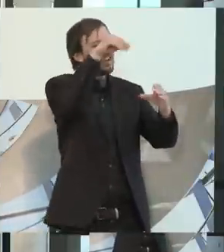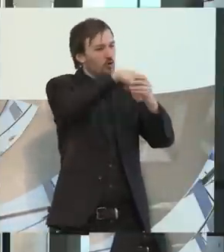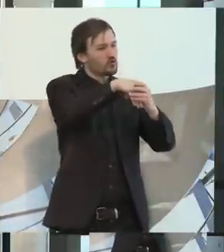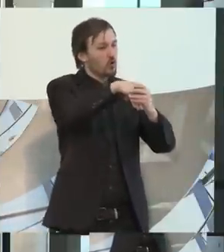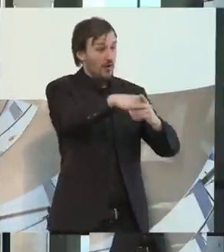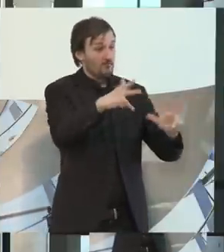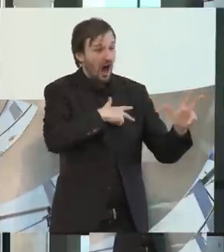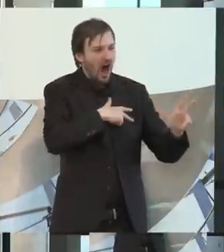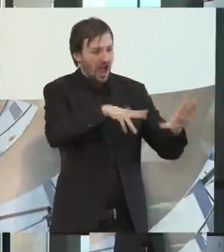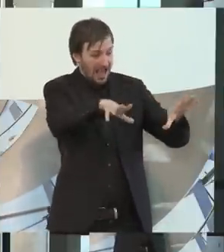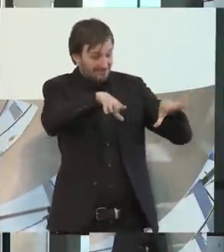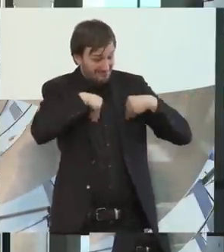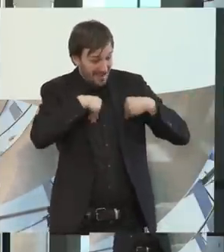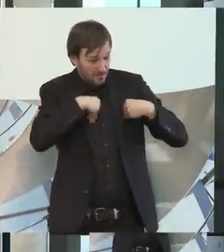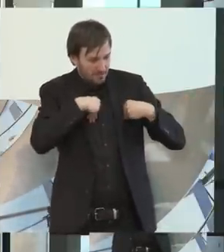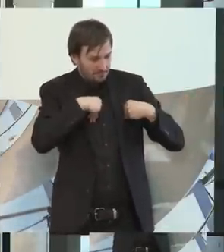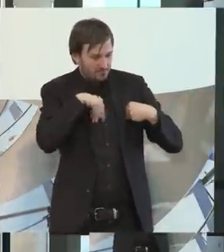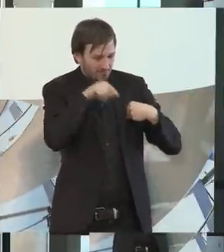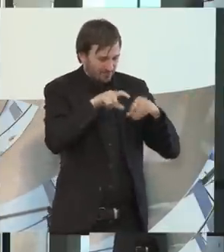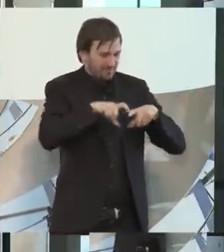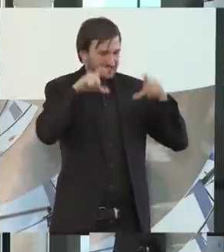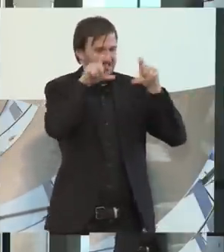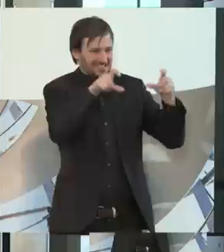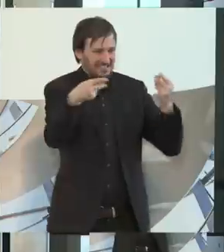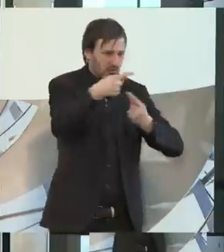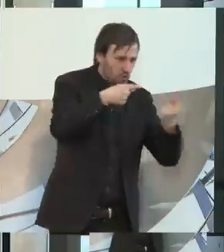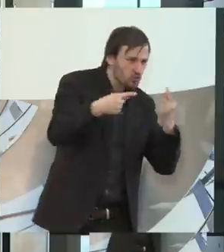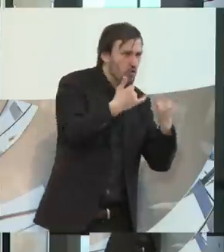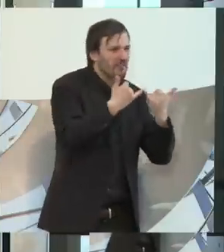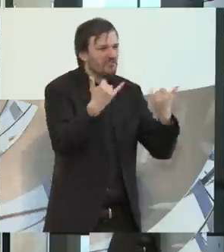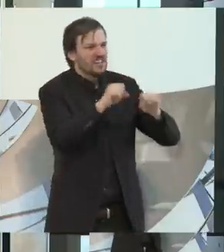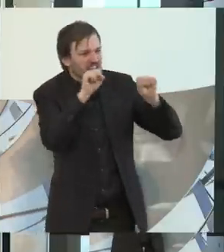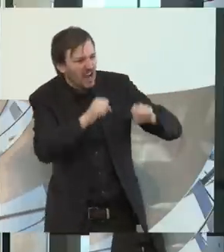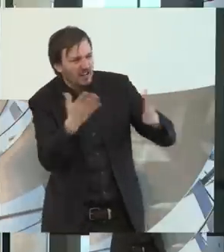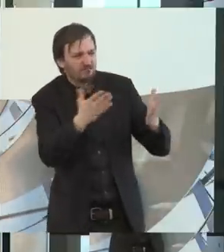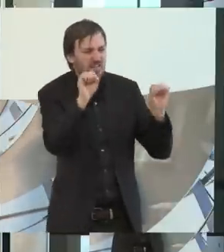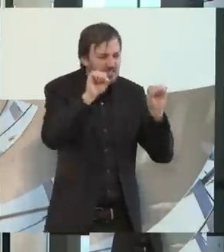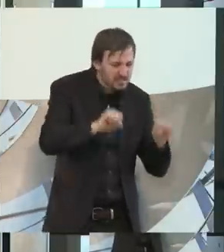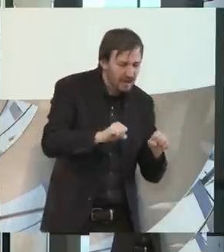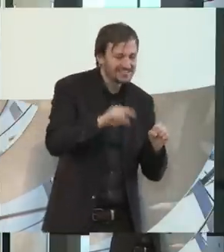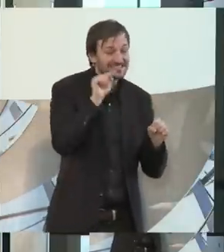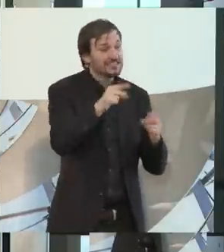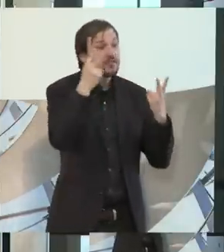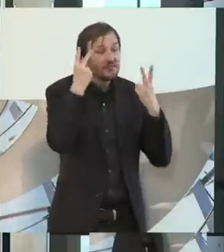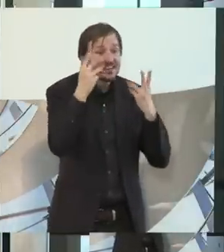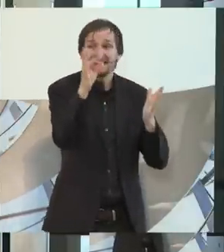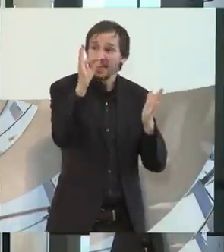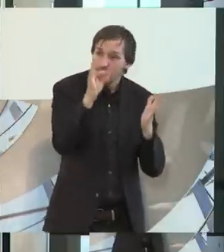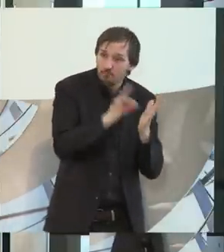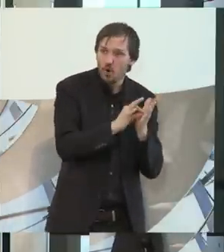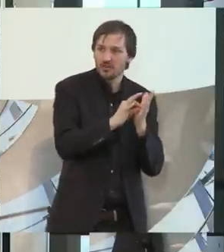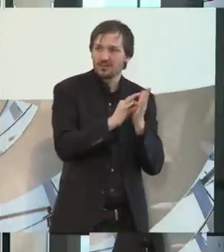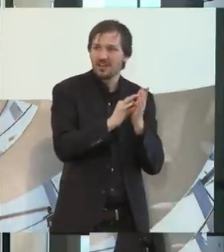betrachten wollen und darüber reden, darüber diskutieren, was können wir, was müssen wir tun, ist einer der ganz wesentlichen Punkte, die wir überhaupt